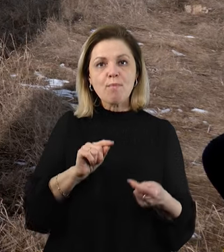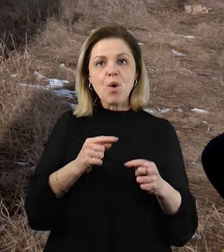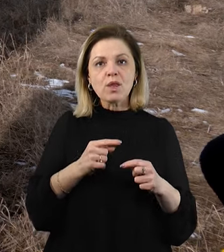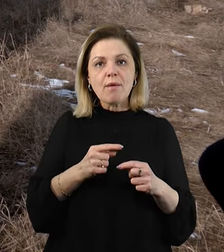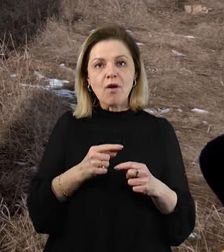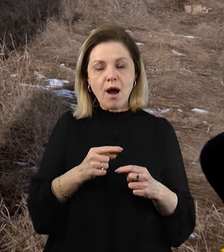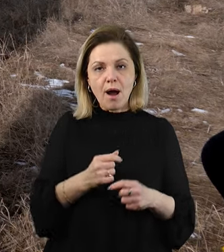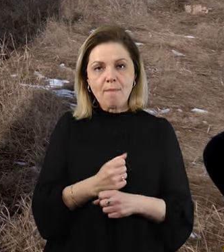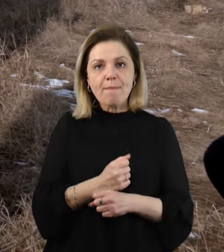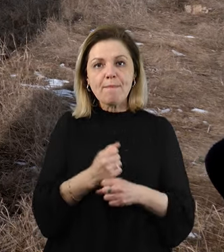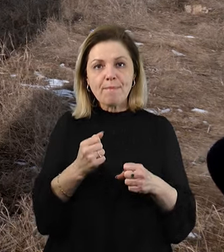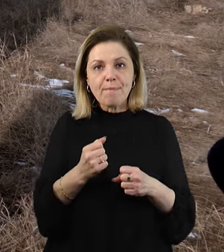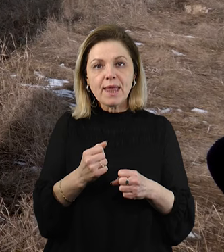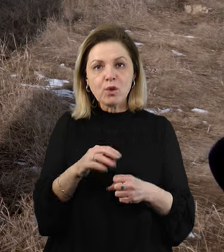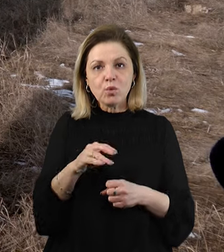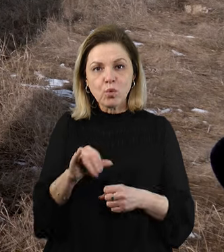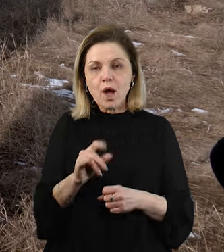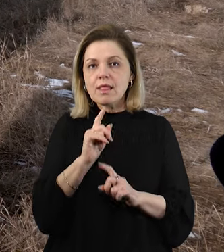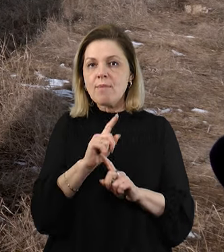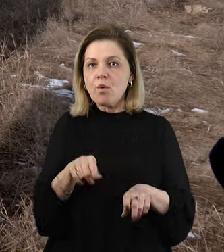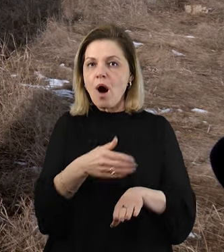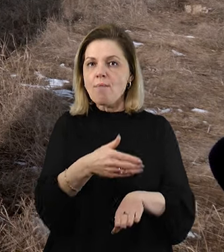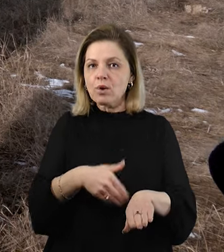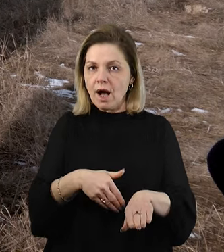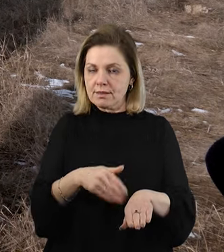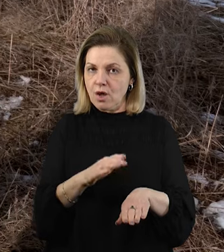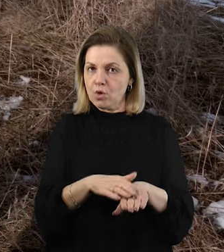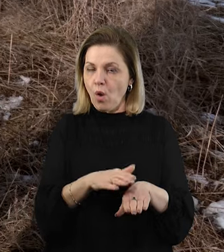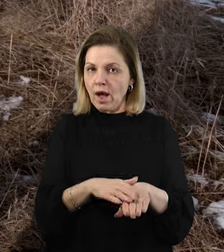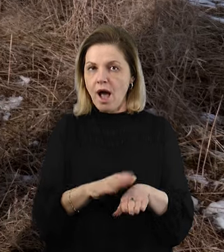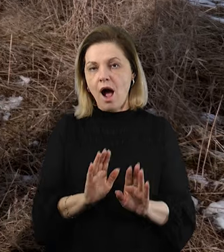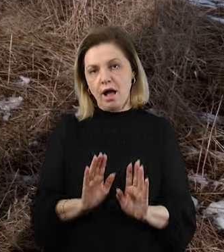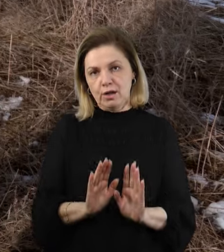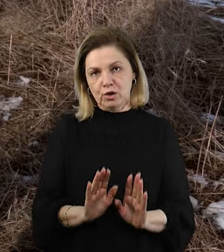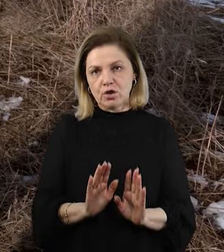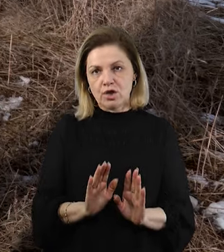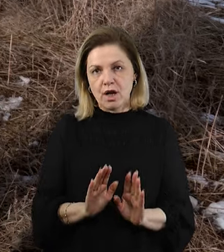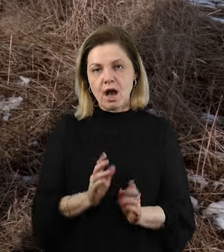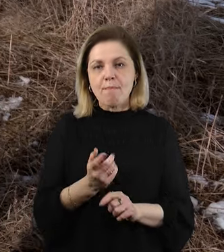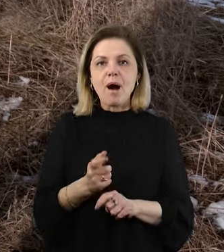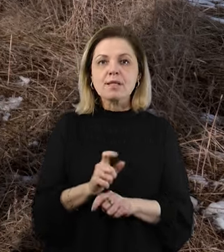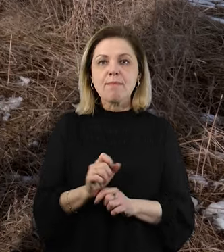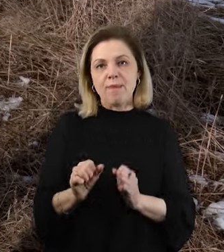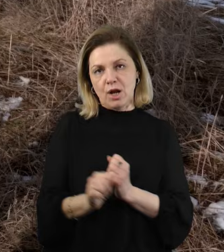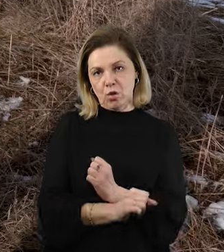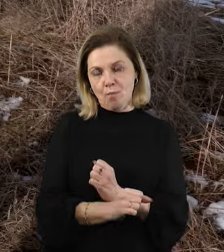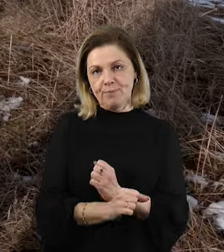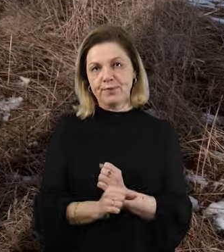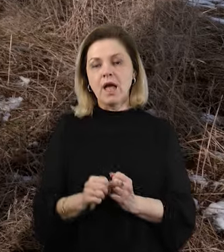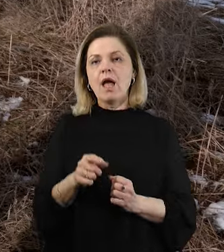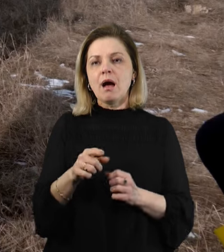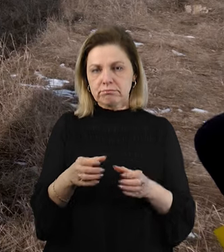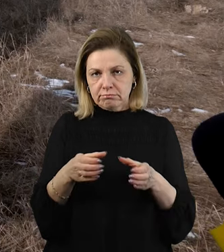міну, це не буде ампутації ноги, а лише максимум перелом. Підрозділ